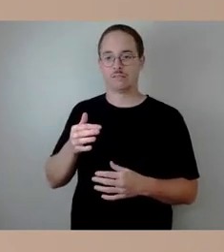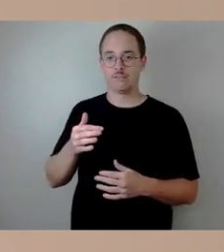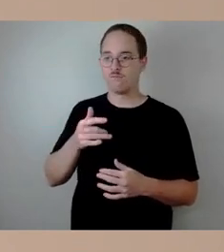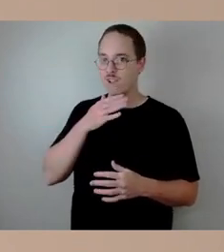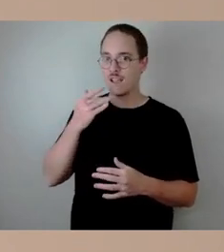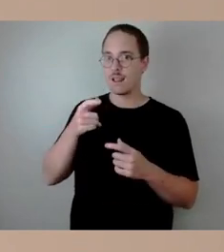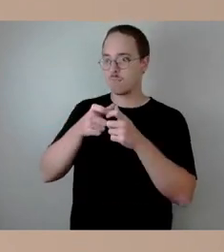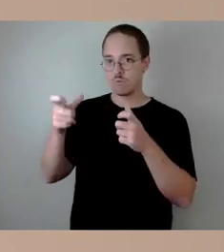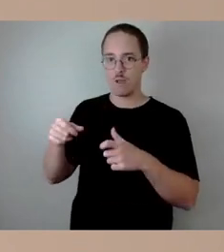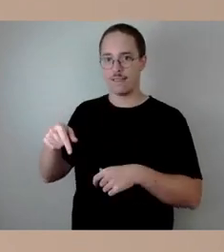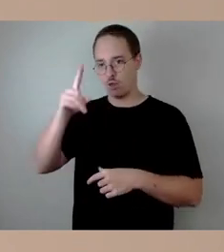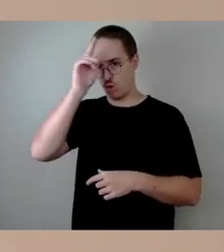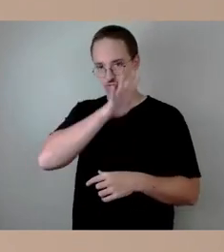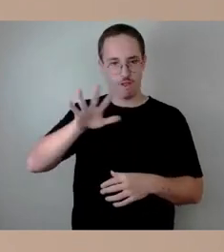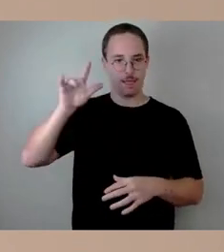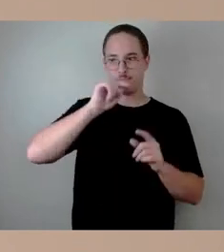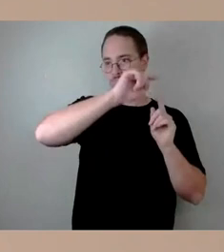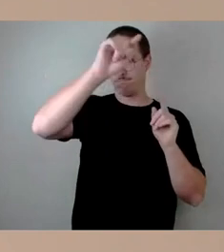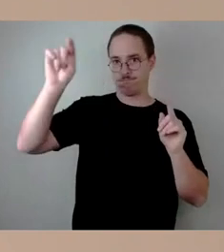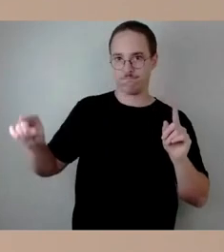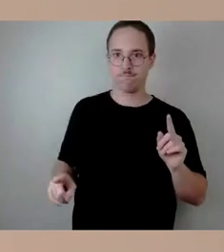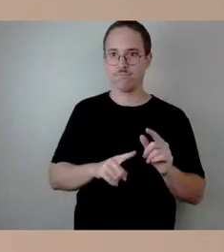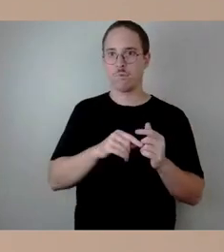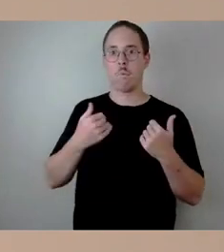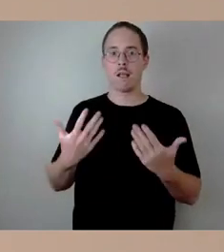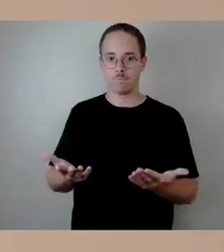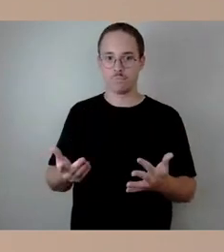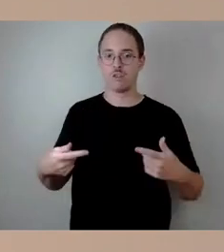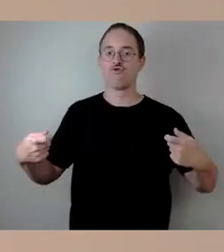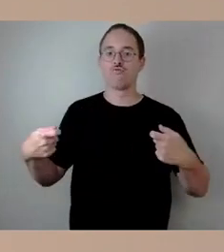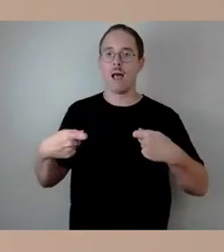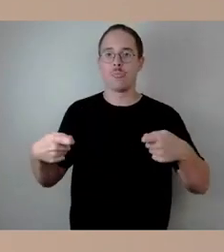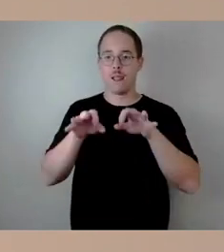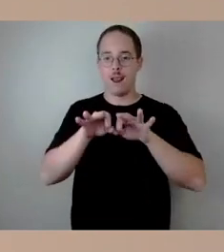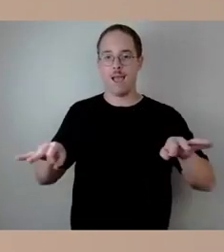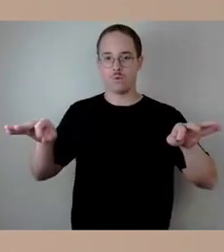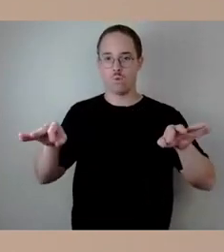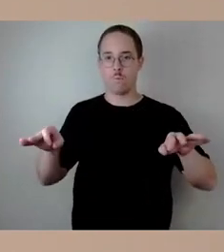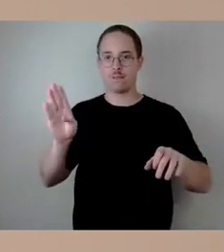Gelegenheit machen wir deutlich, ja, wir als Kommunen brauchen bei der